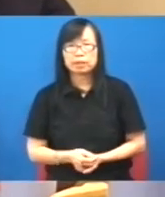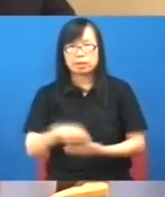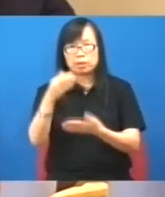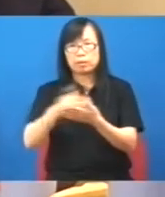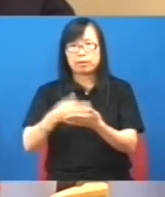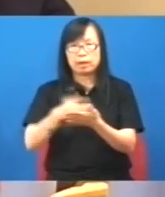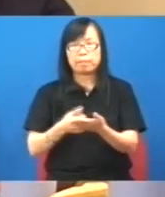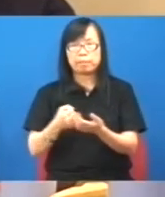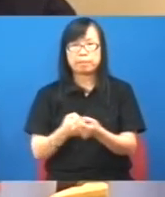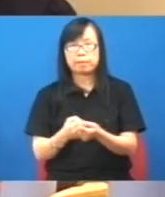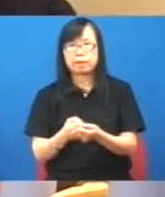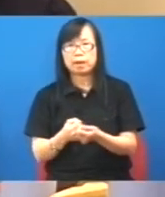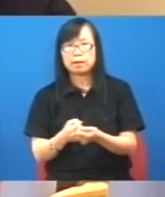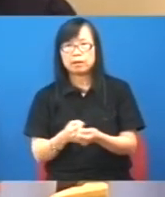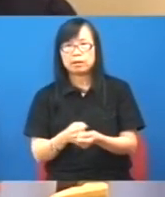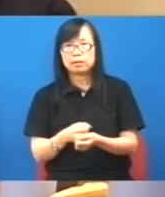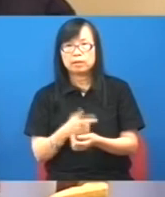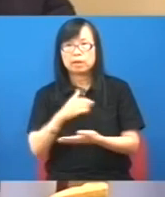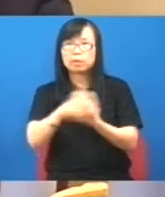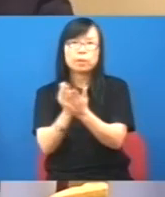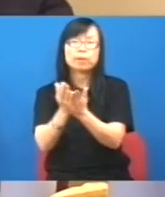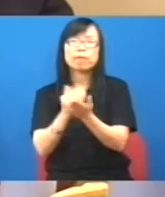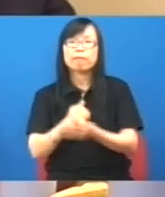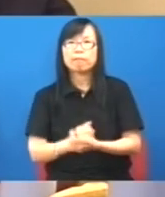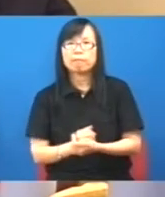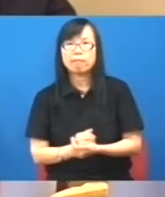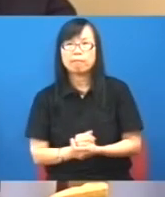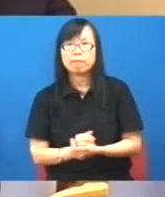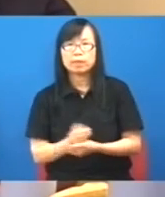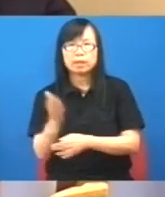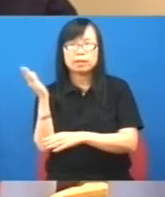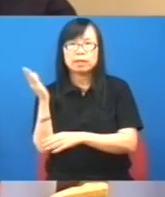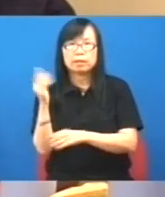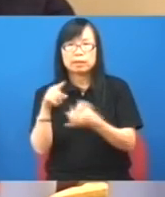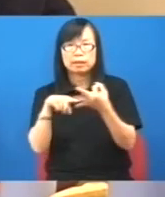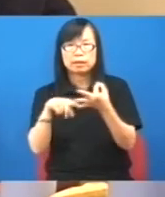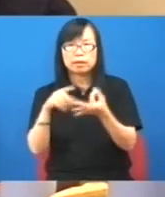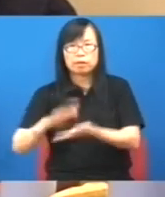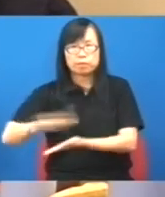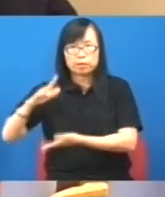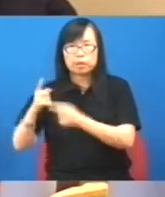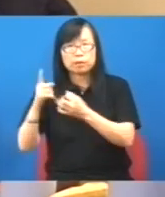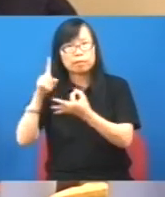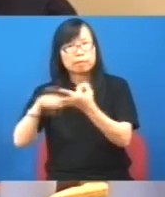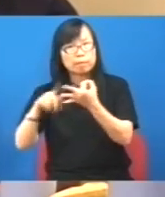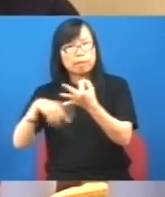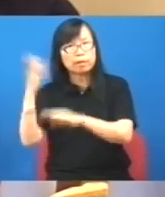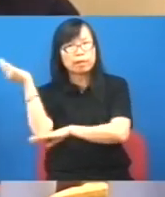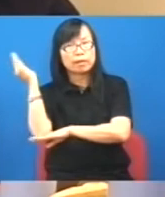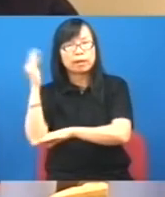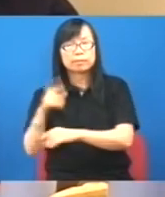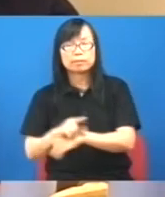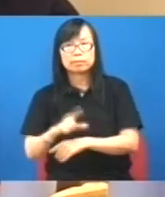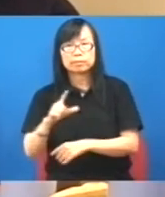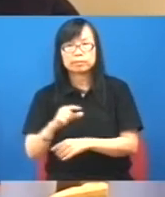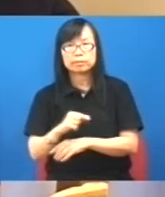又要阻止阿佐是有問題總之其他人有就算是不是阿哥他又